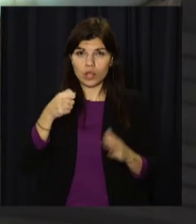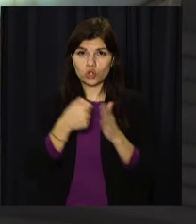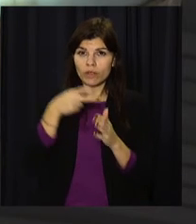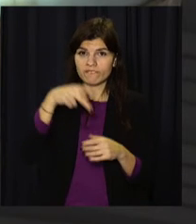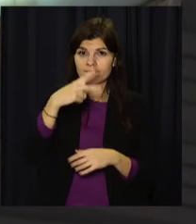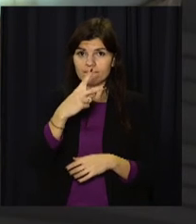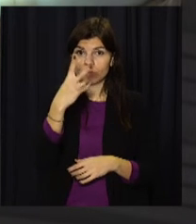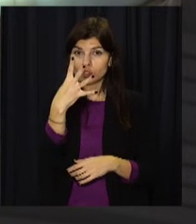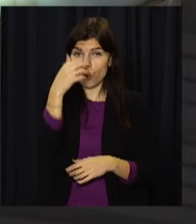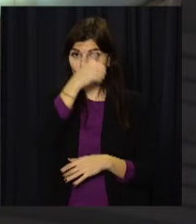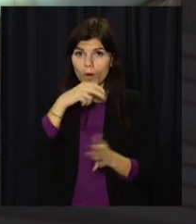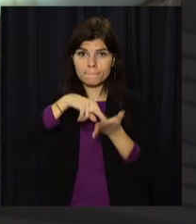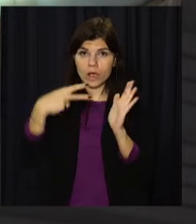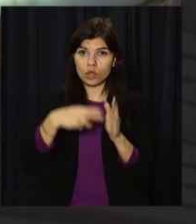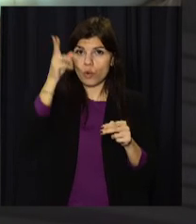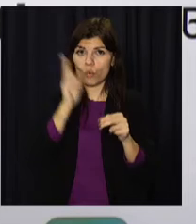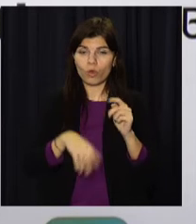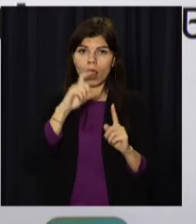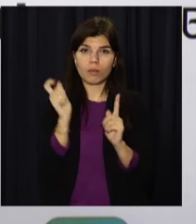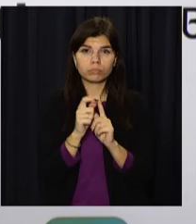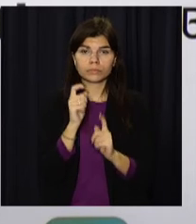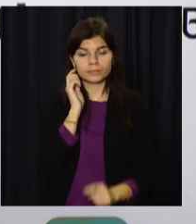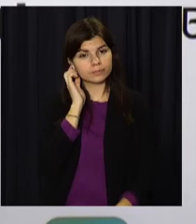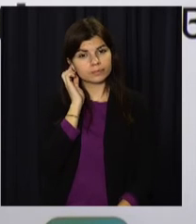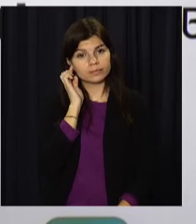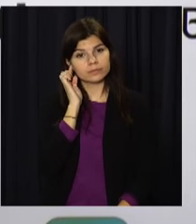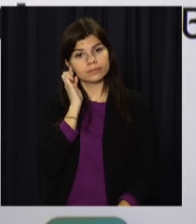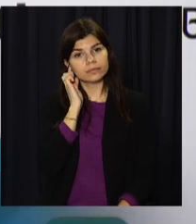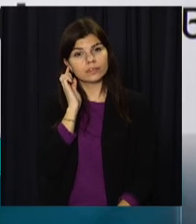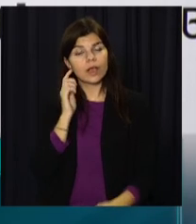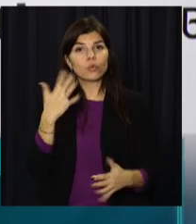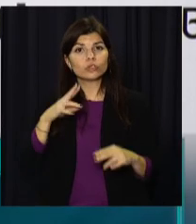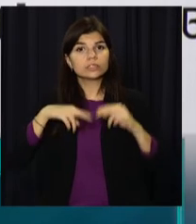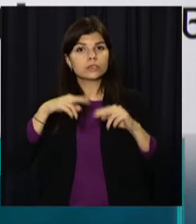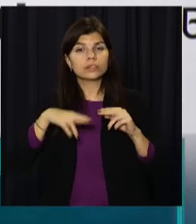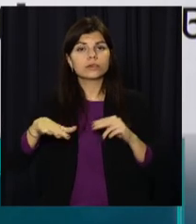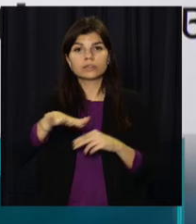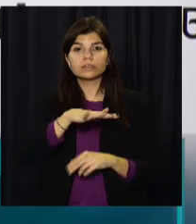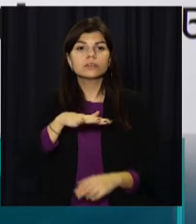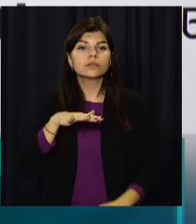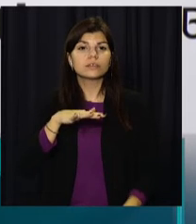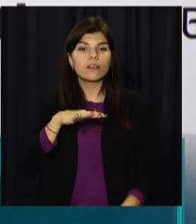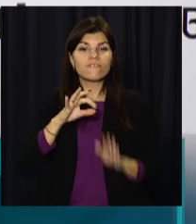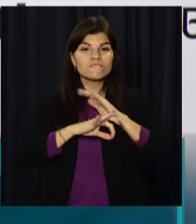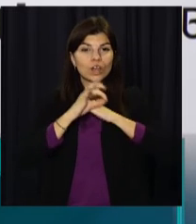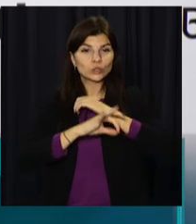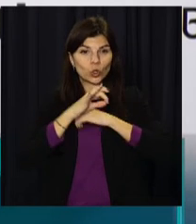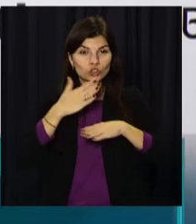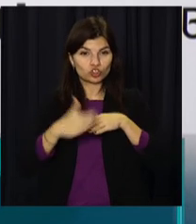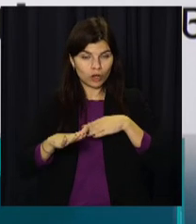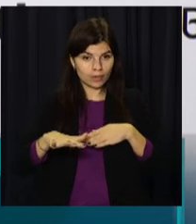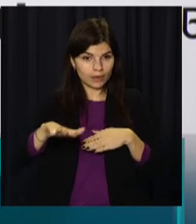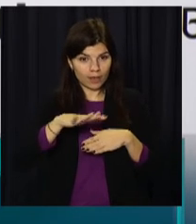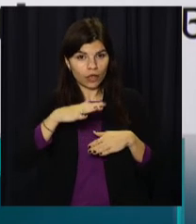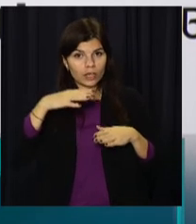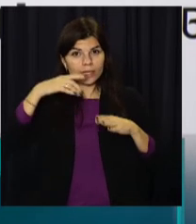2024 року. Уже строители зашли на территорію станції з восточной сторони і зараз